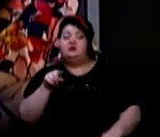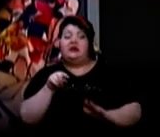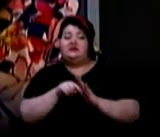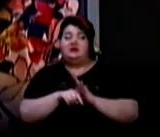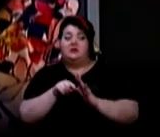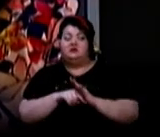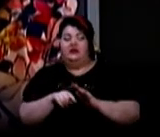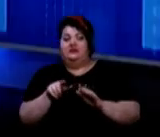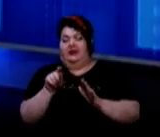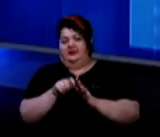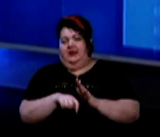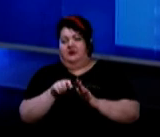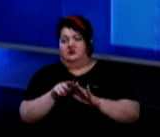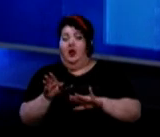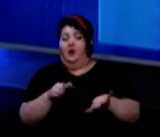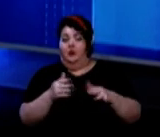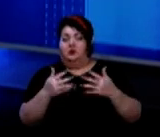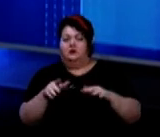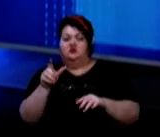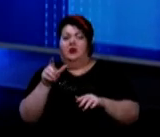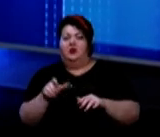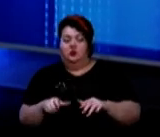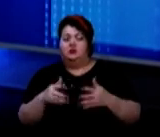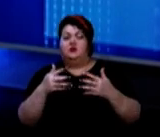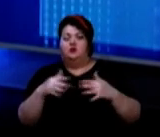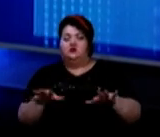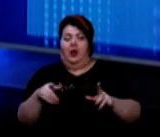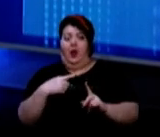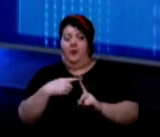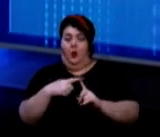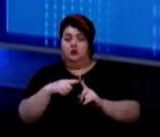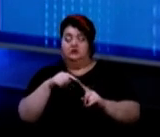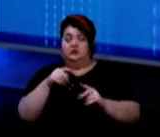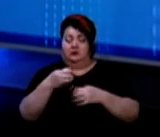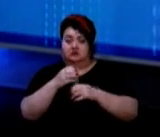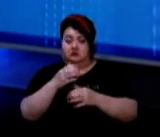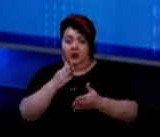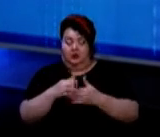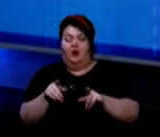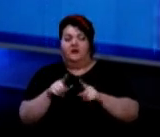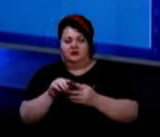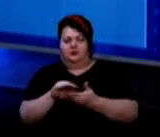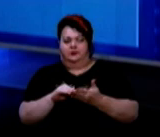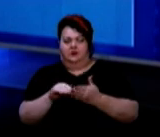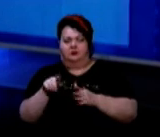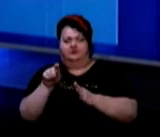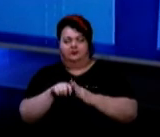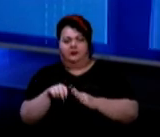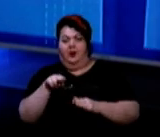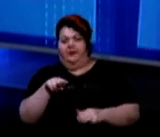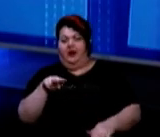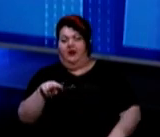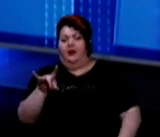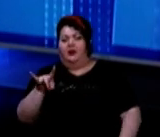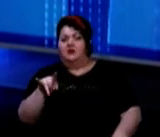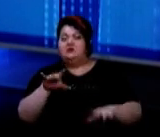тест. І потім може людину, безпосередньо та, яка позитивна, все-таки діагностують на ПЛР-діагностику.